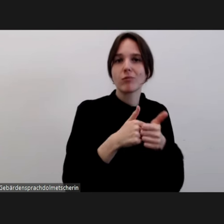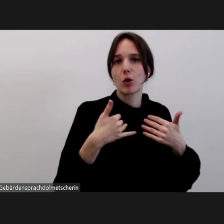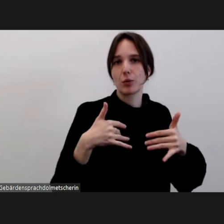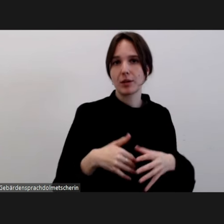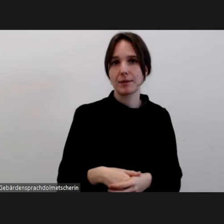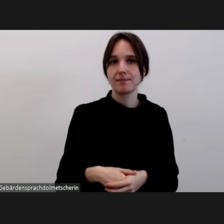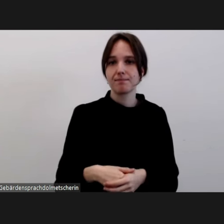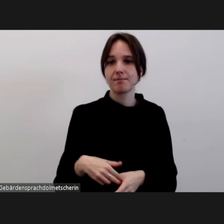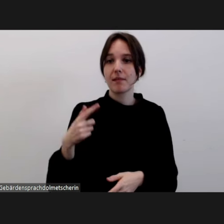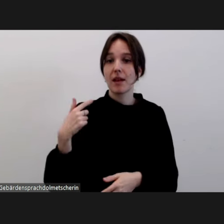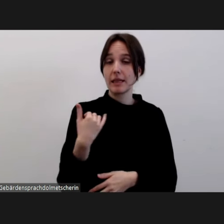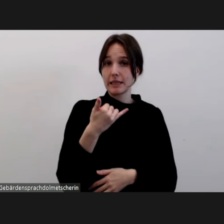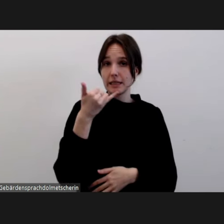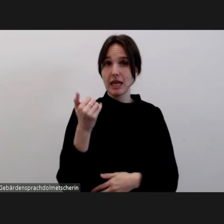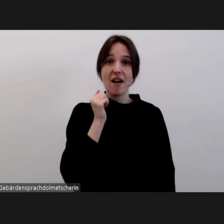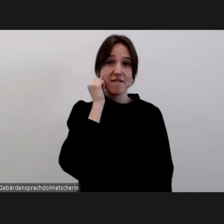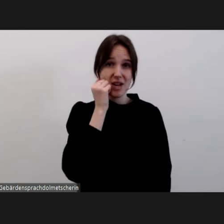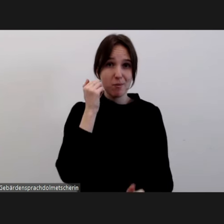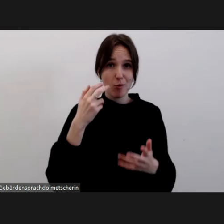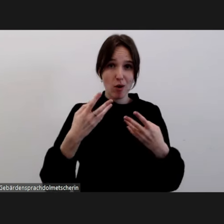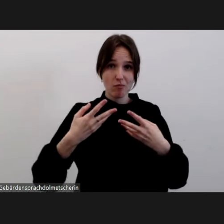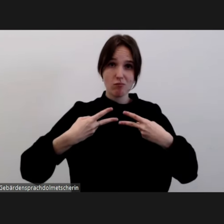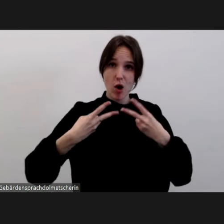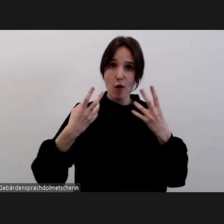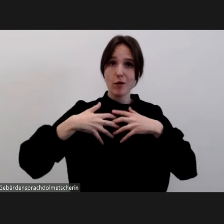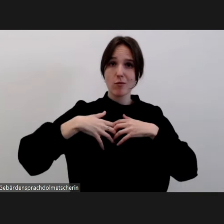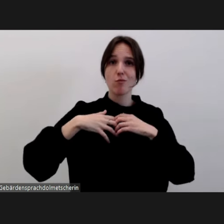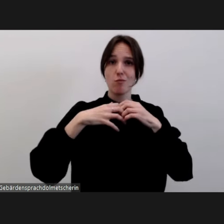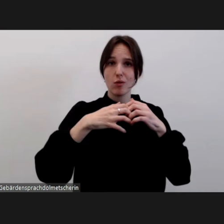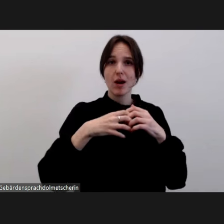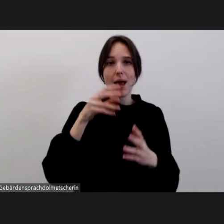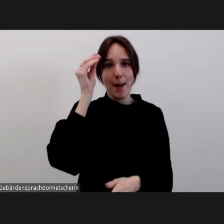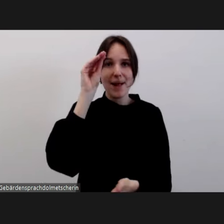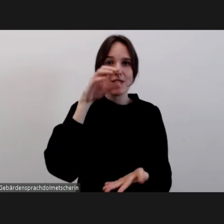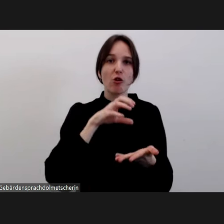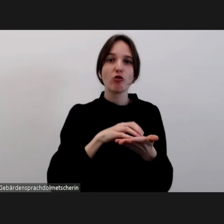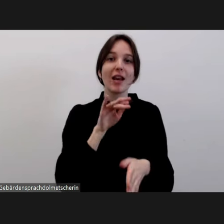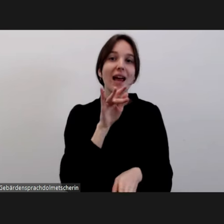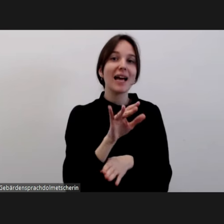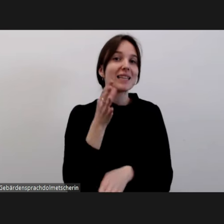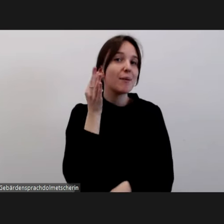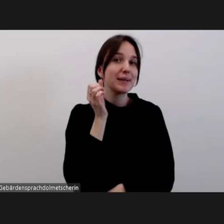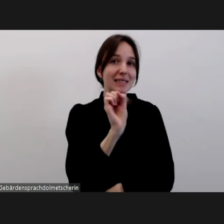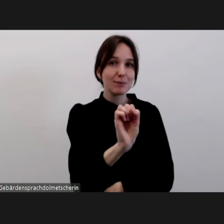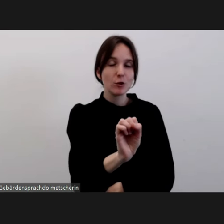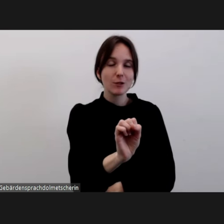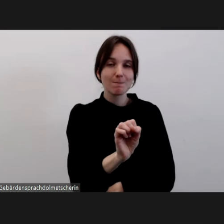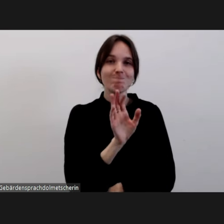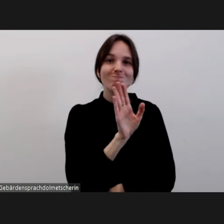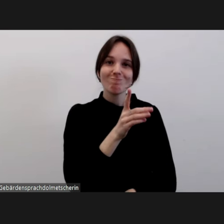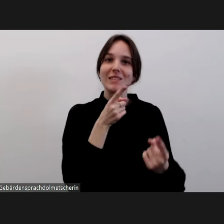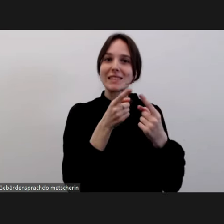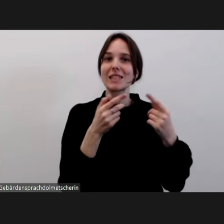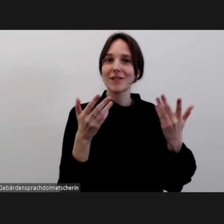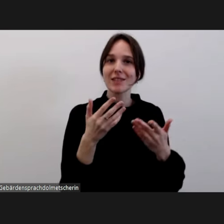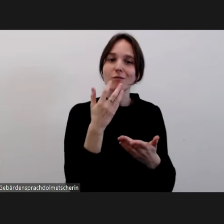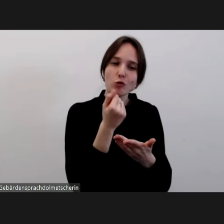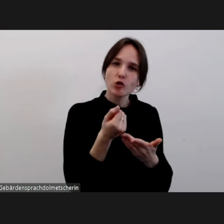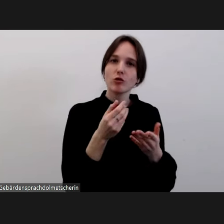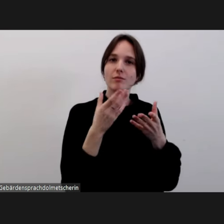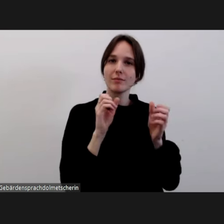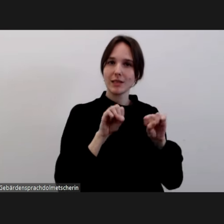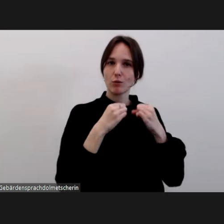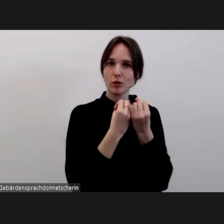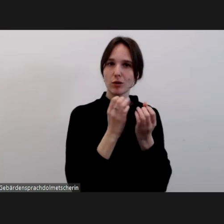Februar eröffnete Meldestelle Antifeminismus versucht, Licht in dieses Dunkelfeld zu bringen und es werden Erfahrungen von denjenigen